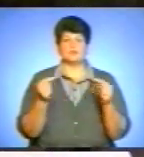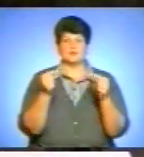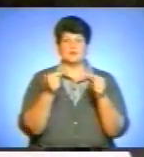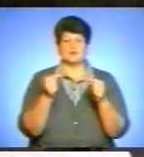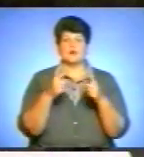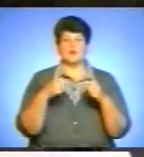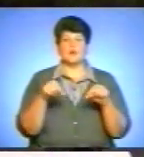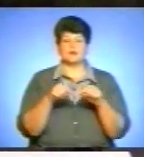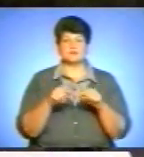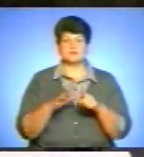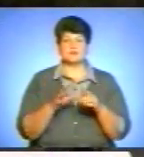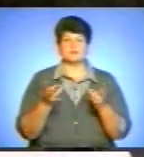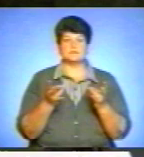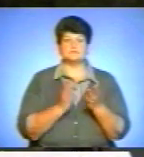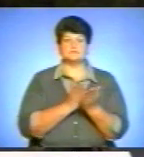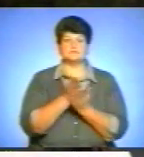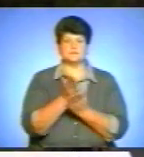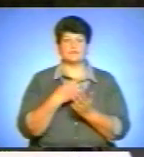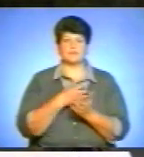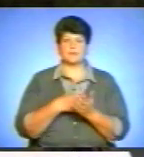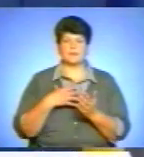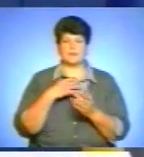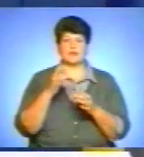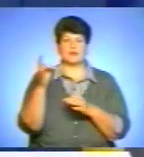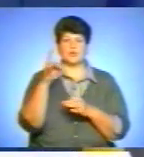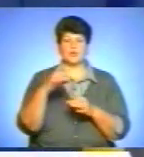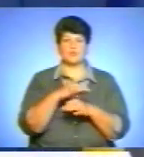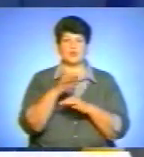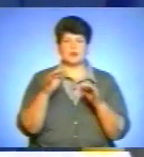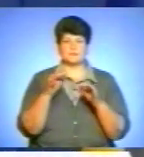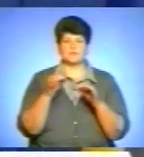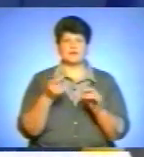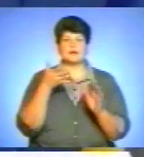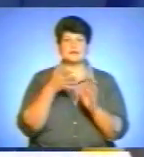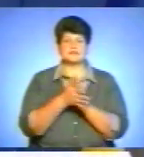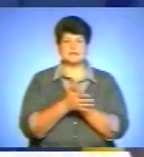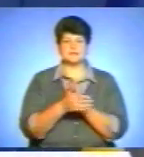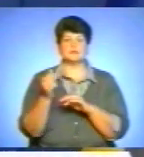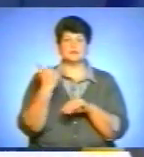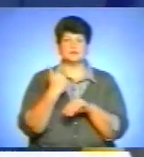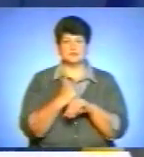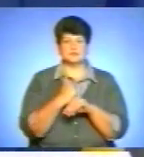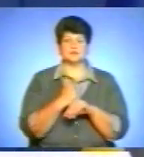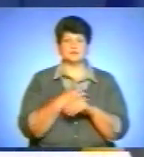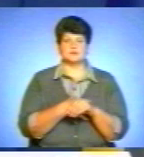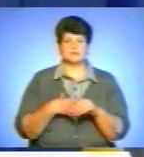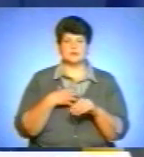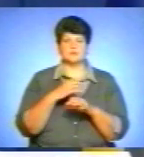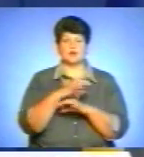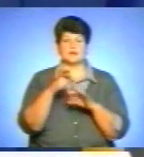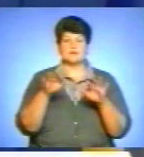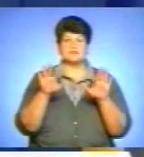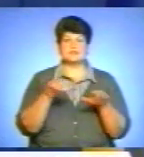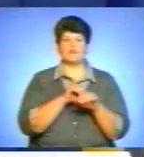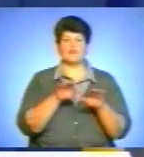на реалізацію стратегічно важливих для регіону проєктів. Для реалізації стратегічних проєктів на місцевому рівні